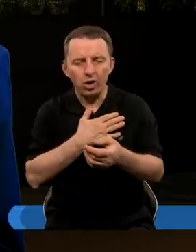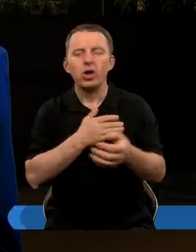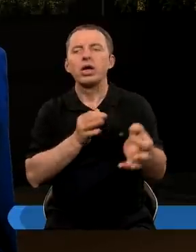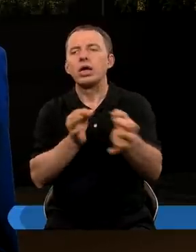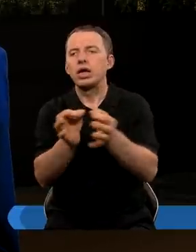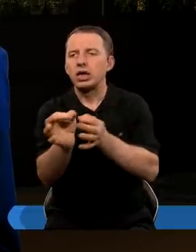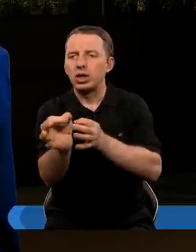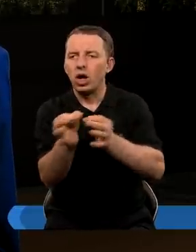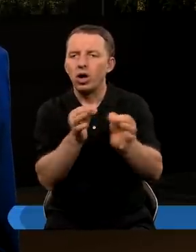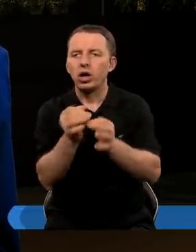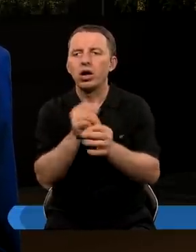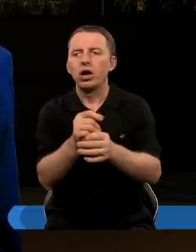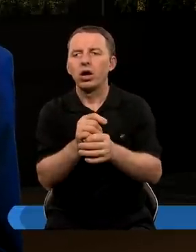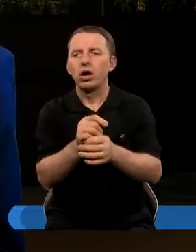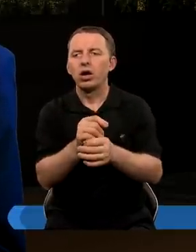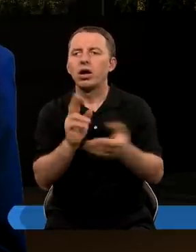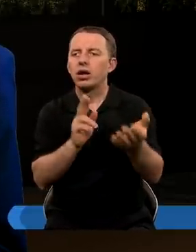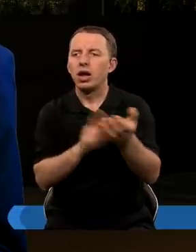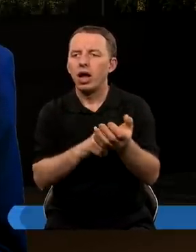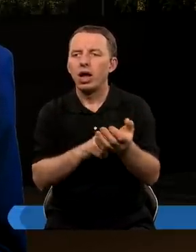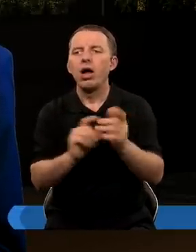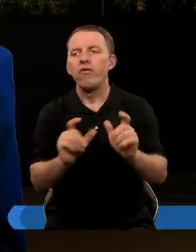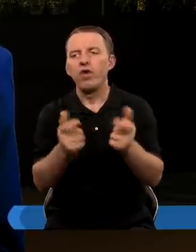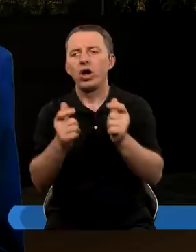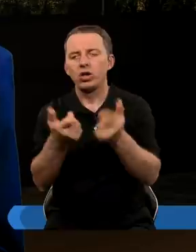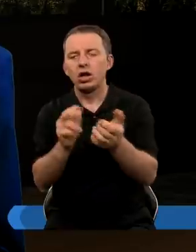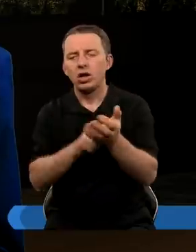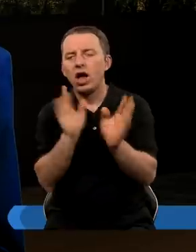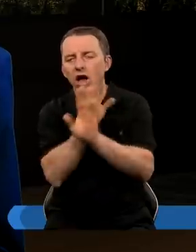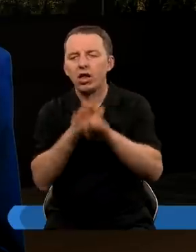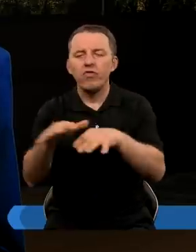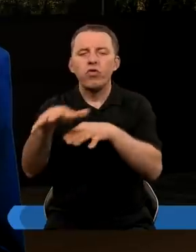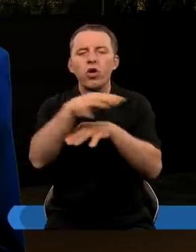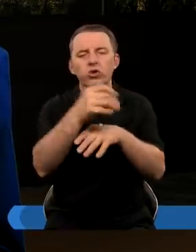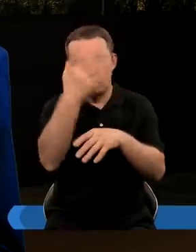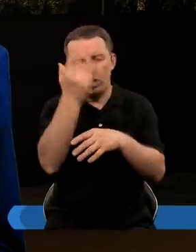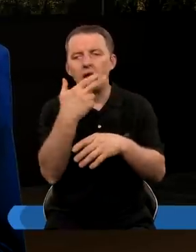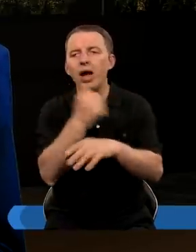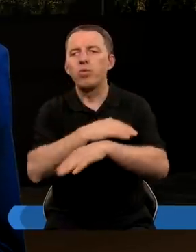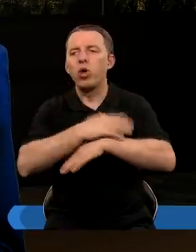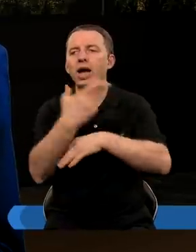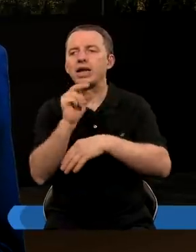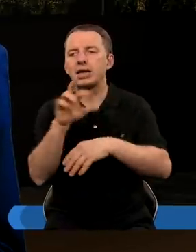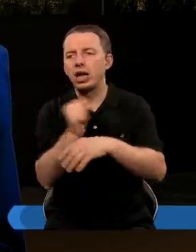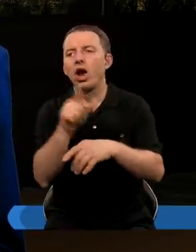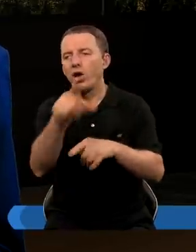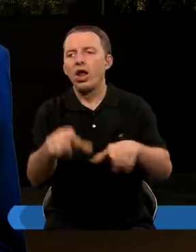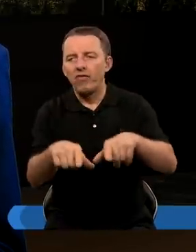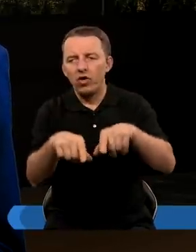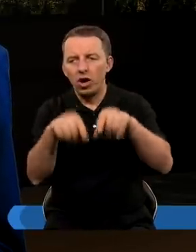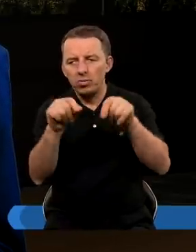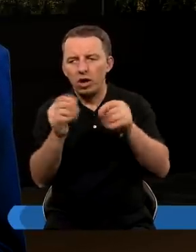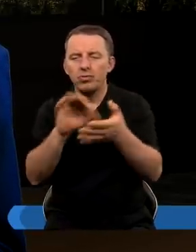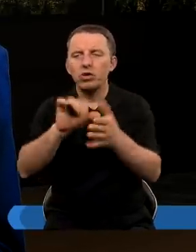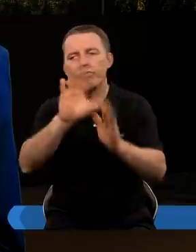Ich historia szczególnie skupia się na wydarzeniach na dworze króla Nebukadnezara, ponieważ on wybrał